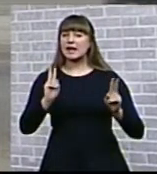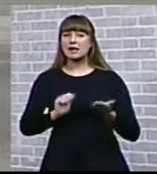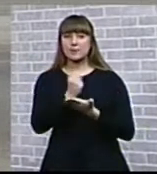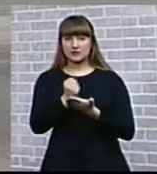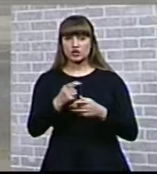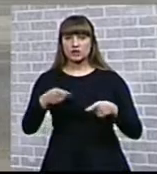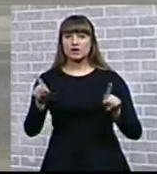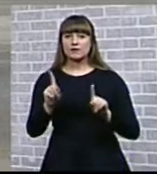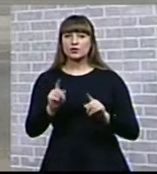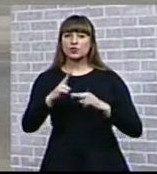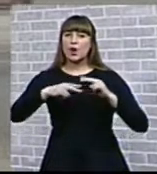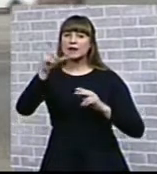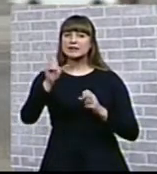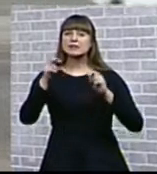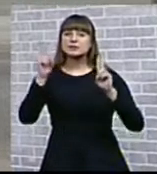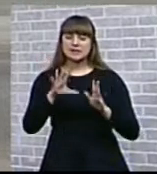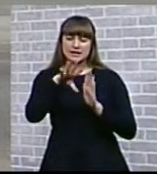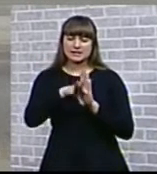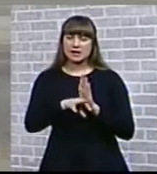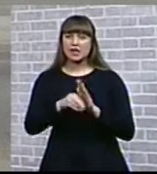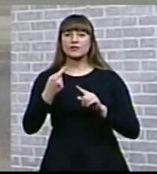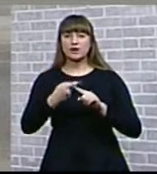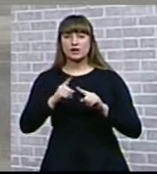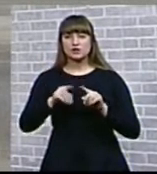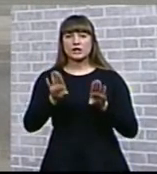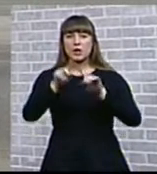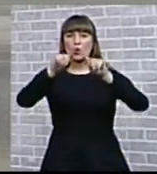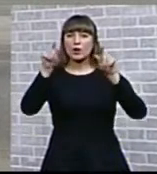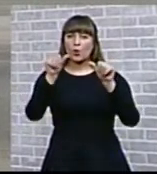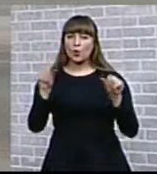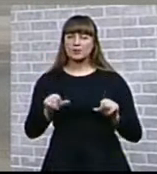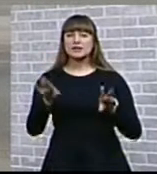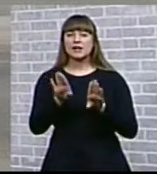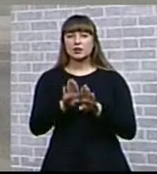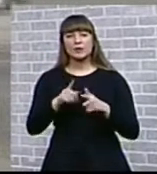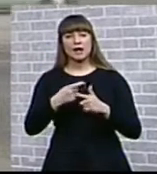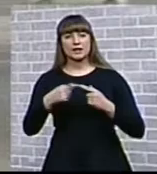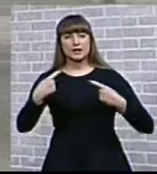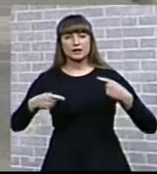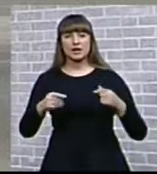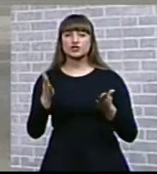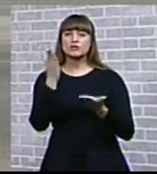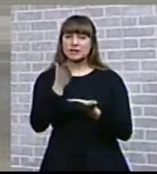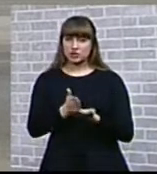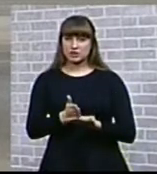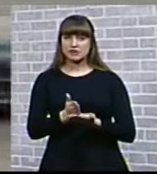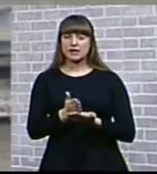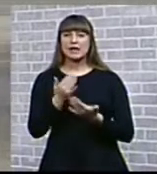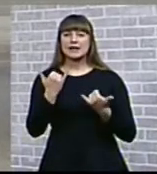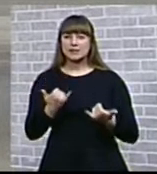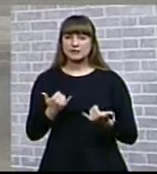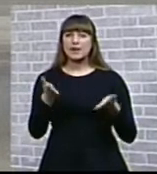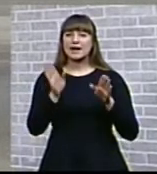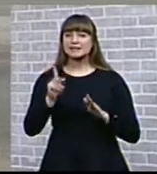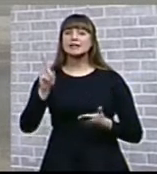того, что архитекторы специально закладывали сюда такой образ. Но так или иначе он сложился, и теперь он же